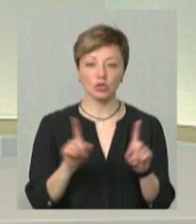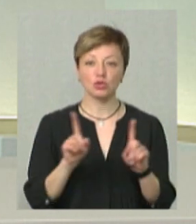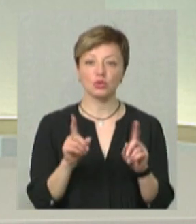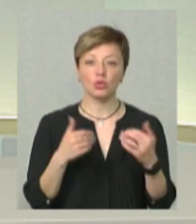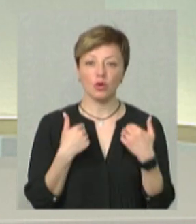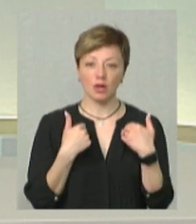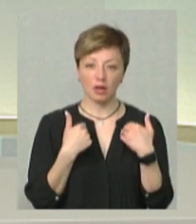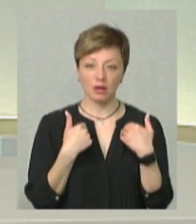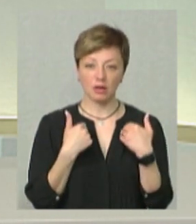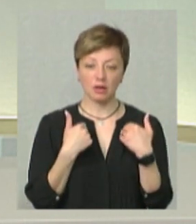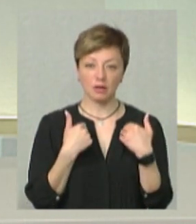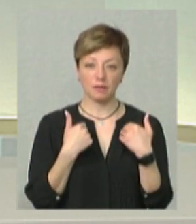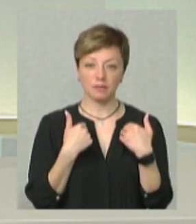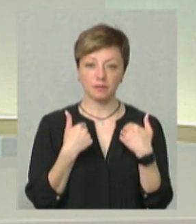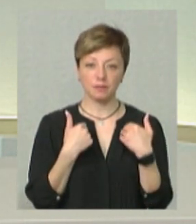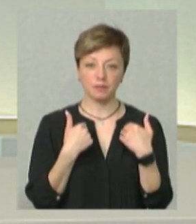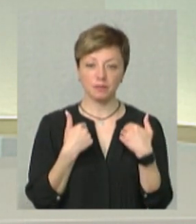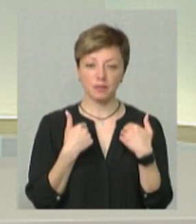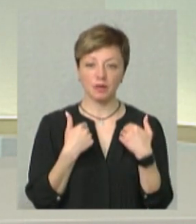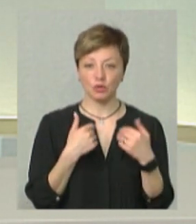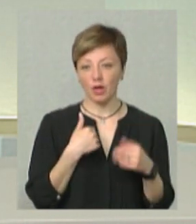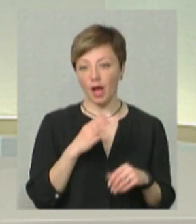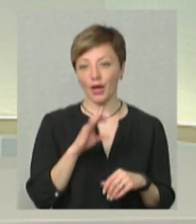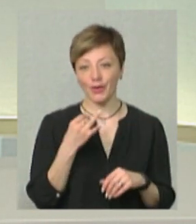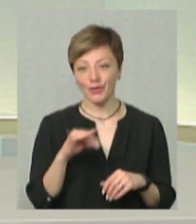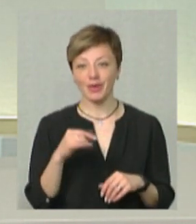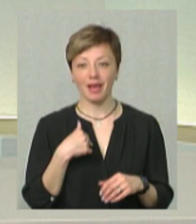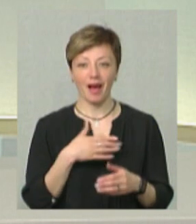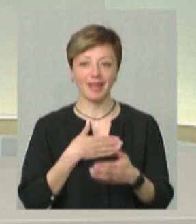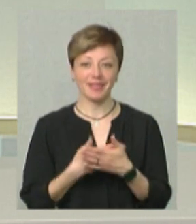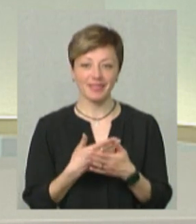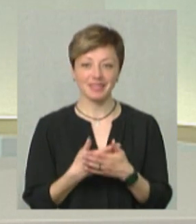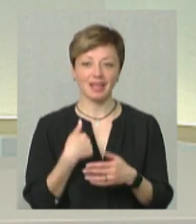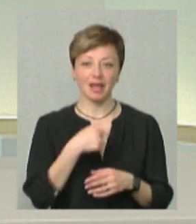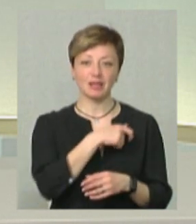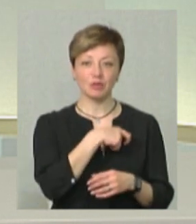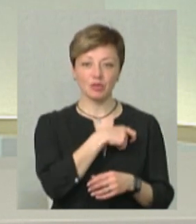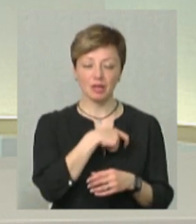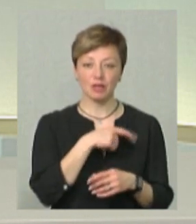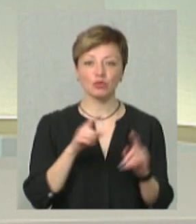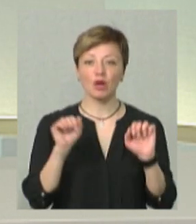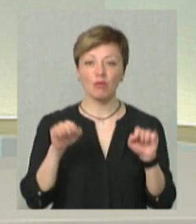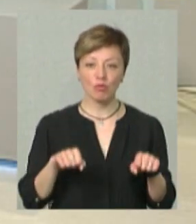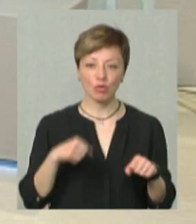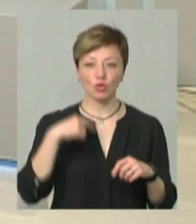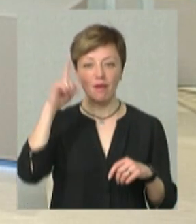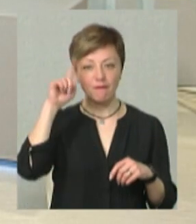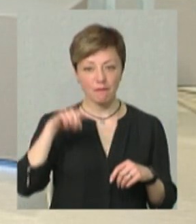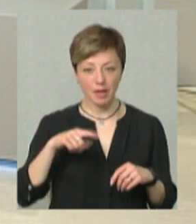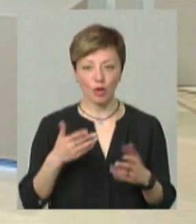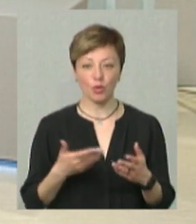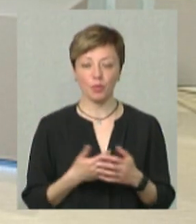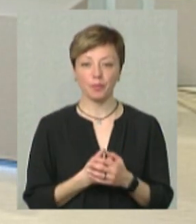я Юрій, я активіст, я депутат. Що може, що вміє. Так, так,